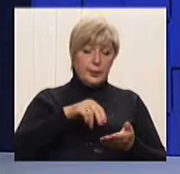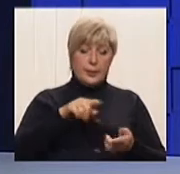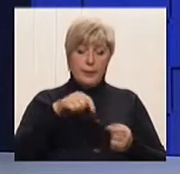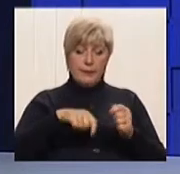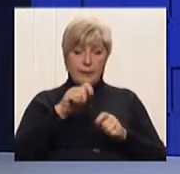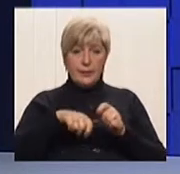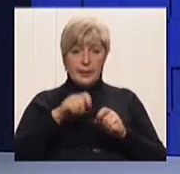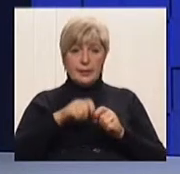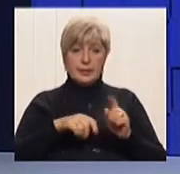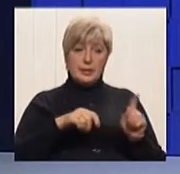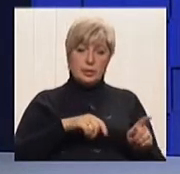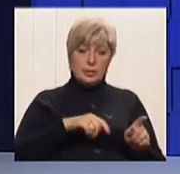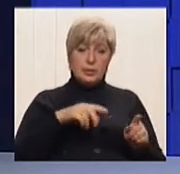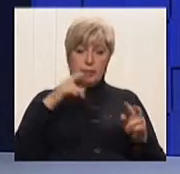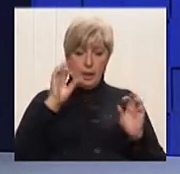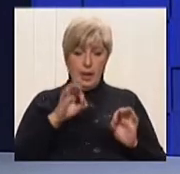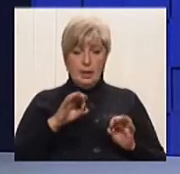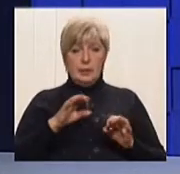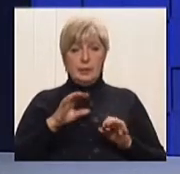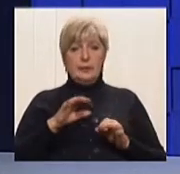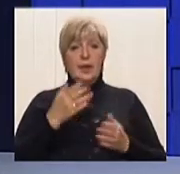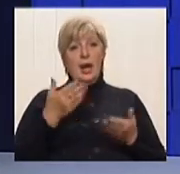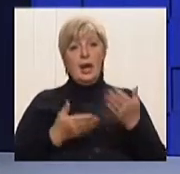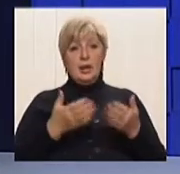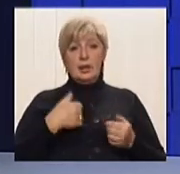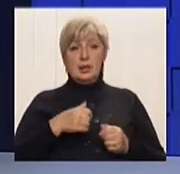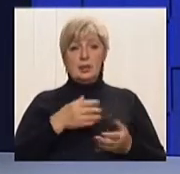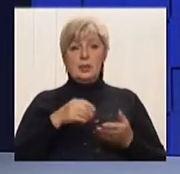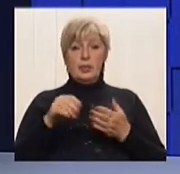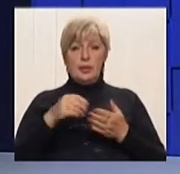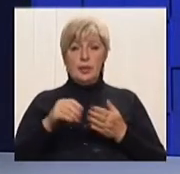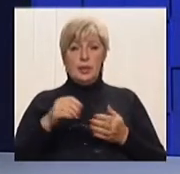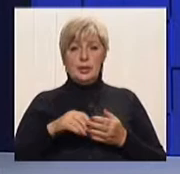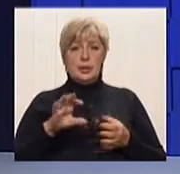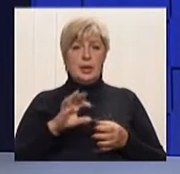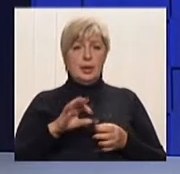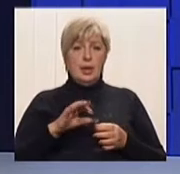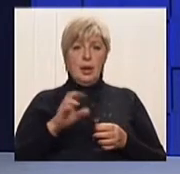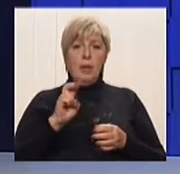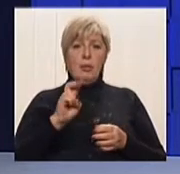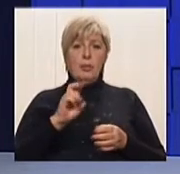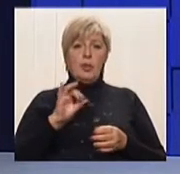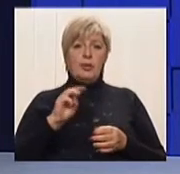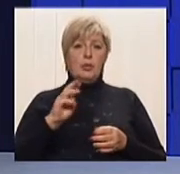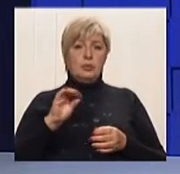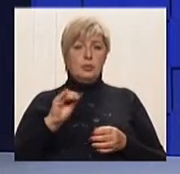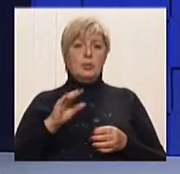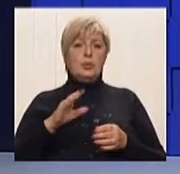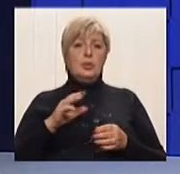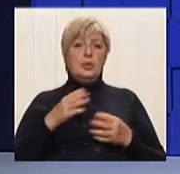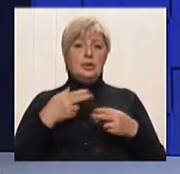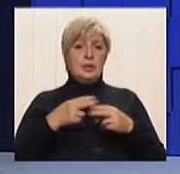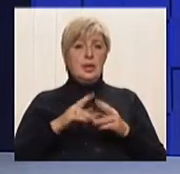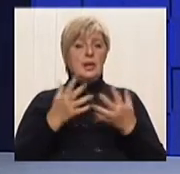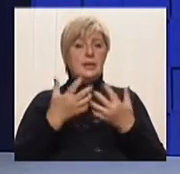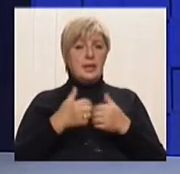які були на сайті, або не те. А якщо ви, наприклад, покупаєте сложнобитовую техніку через інтернет, це дуже багато таких покупок,